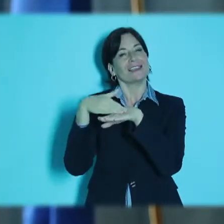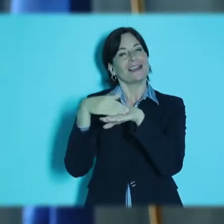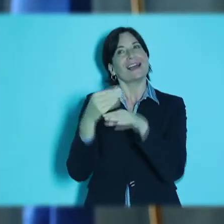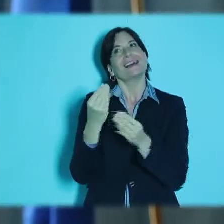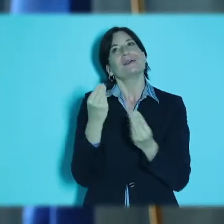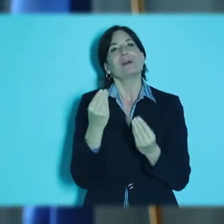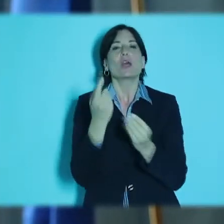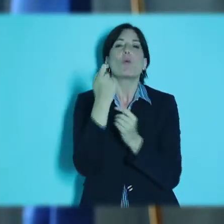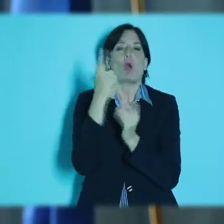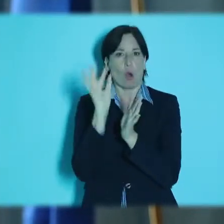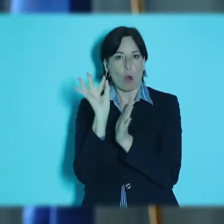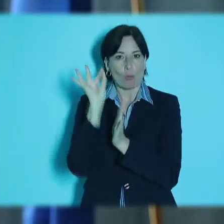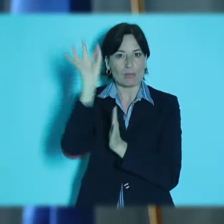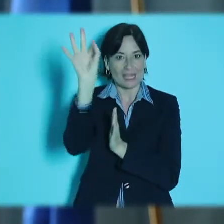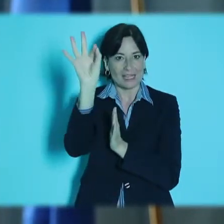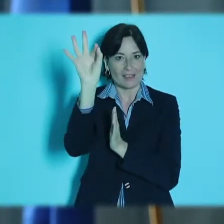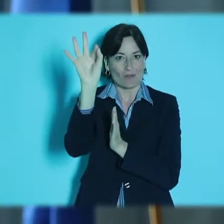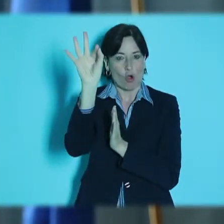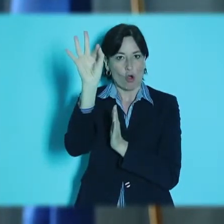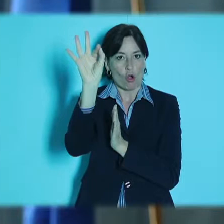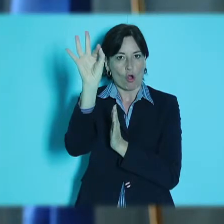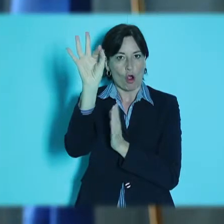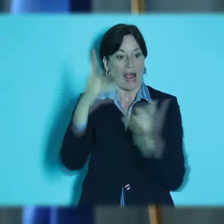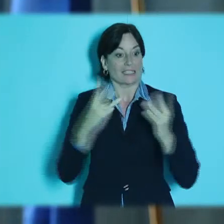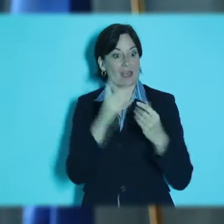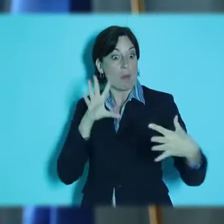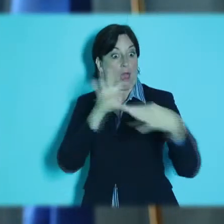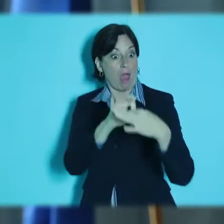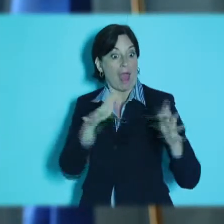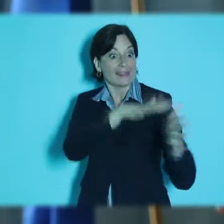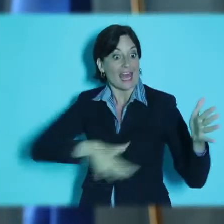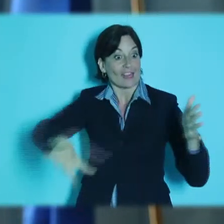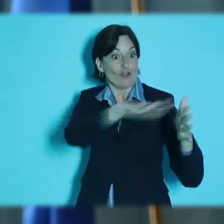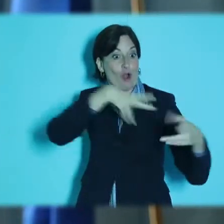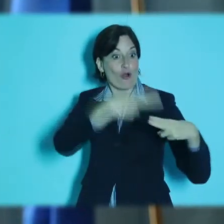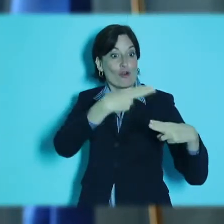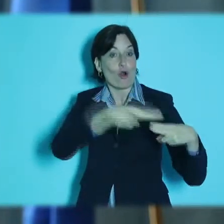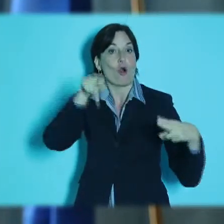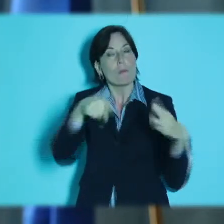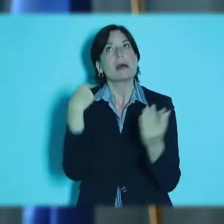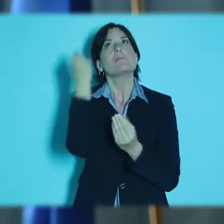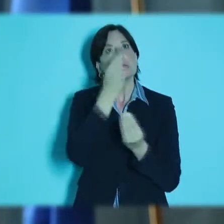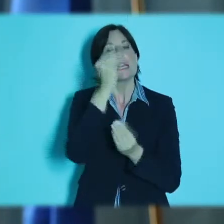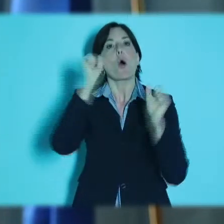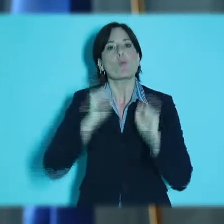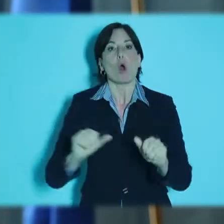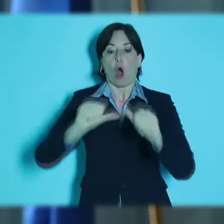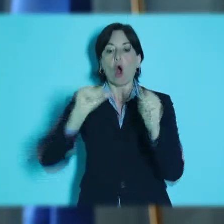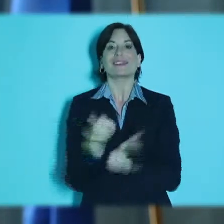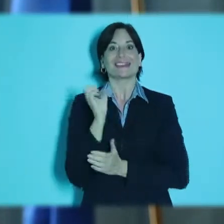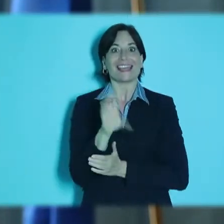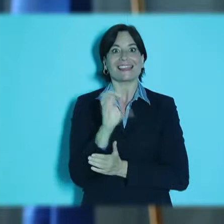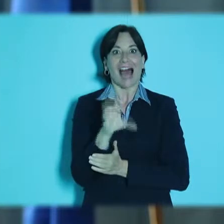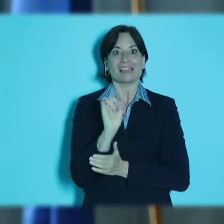altre competenze, ad altri servizi. È un po' quell'obiettivo che insieme al collegamento con il